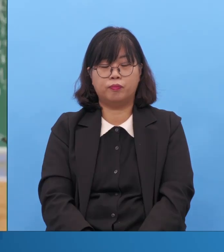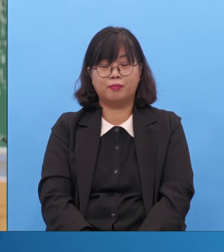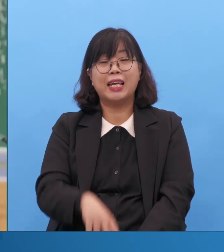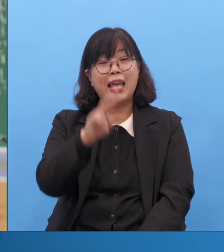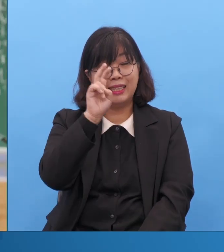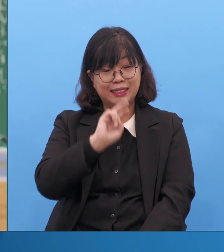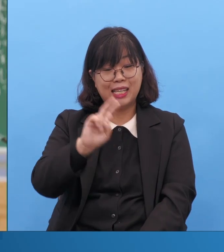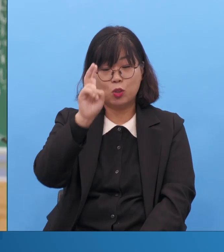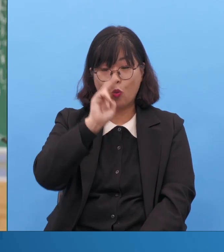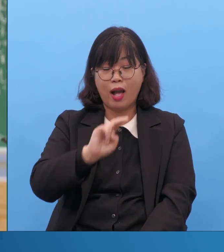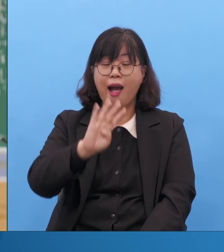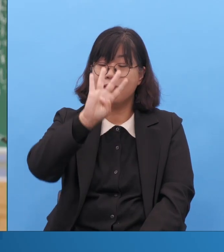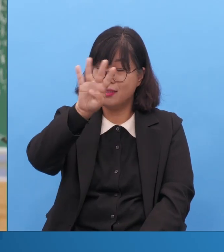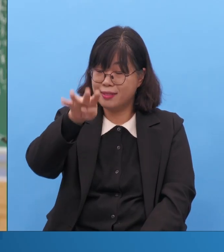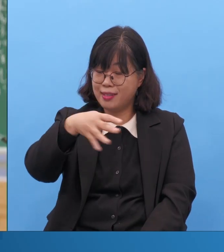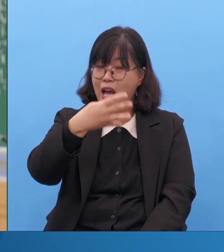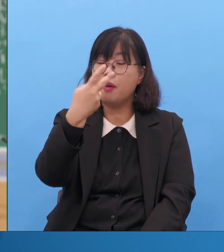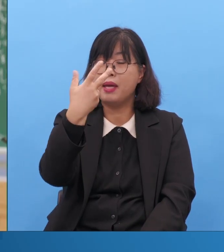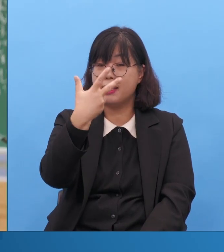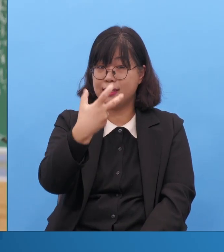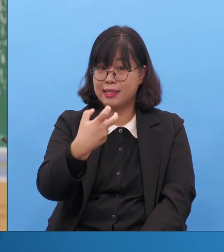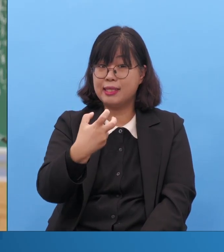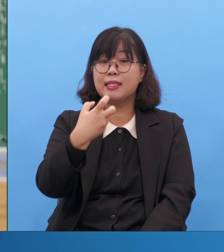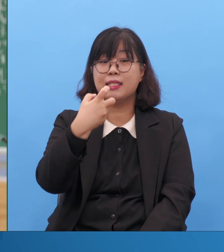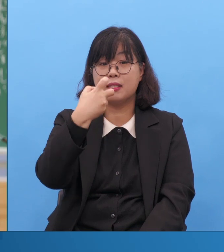핵심 예배 헌금 하나님께 드리겠습니다.